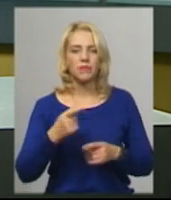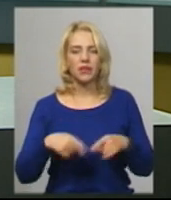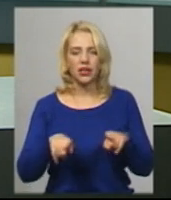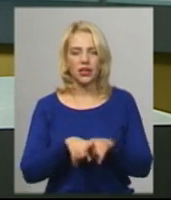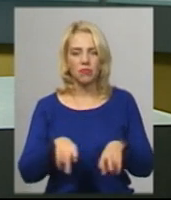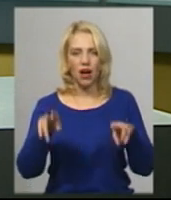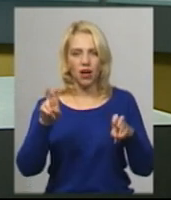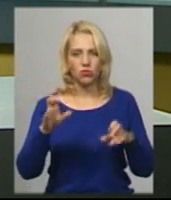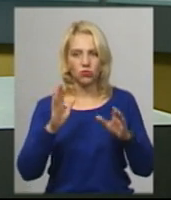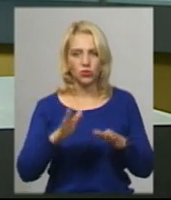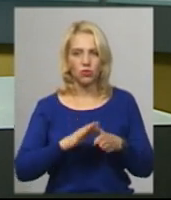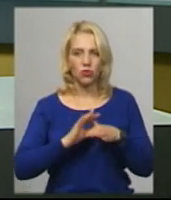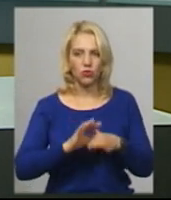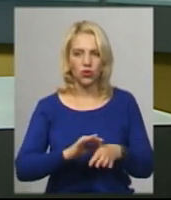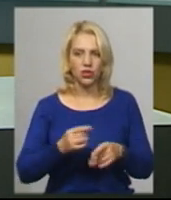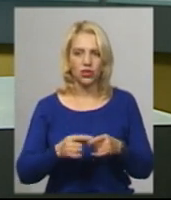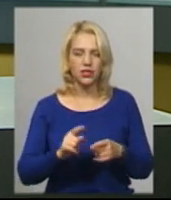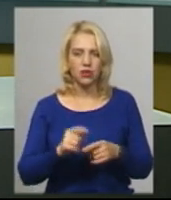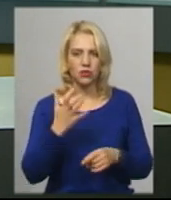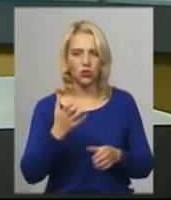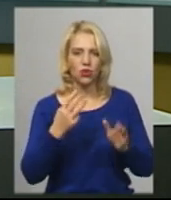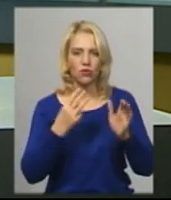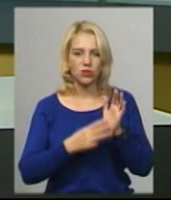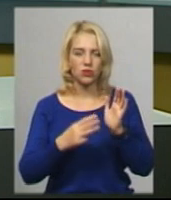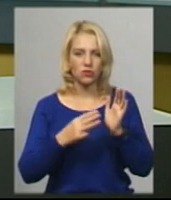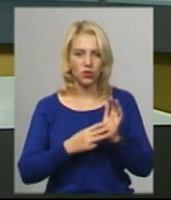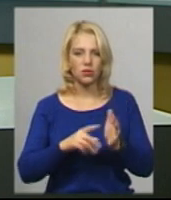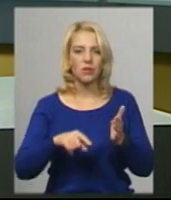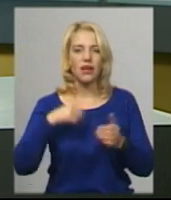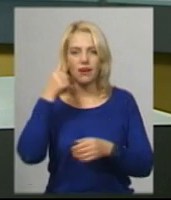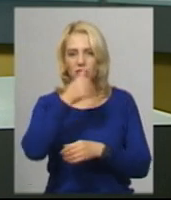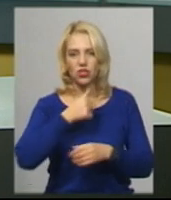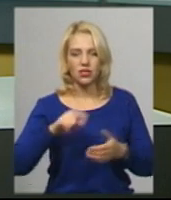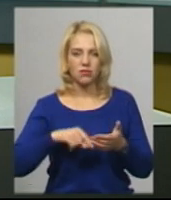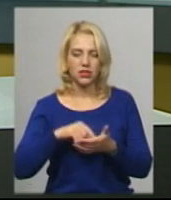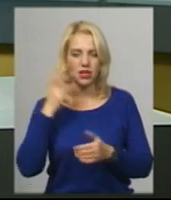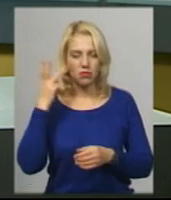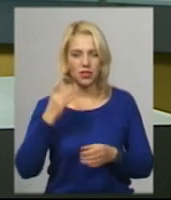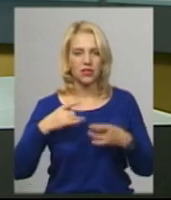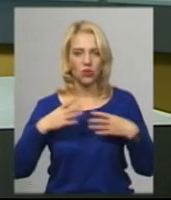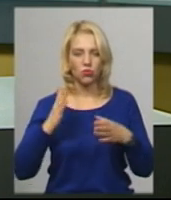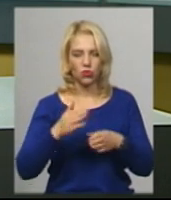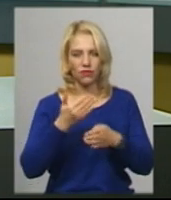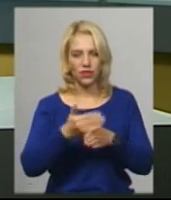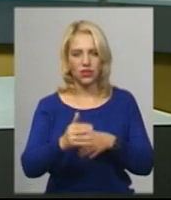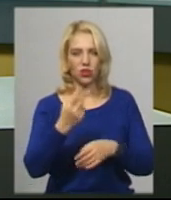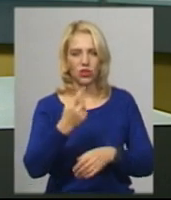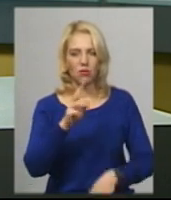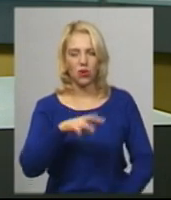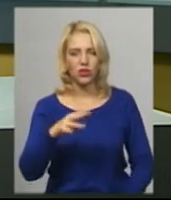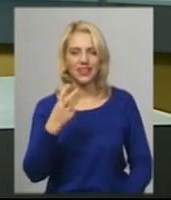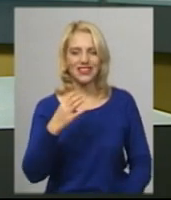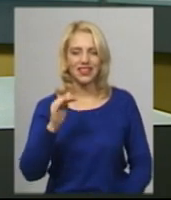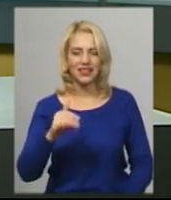відбудеться святкування 588-ї річниці Хмельницького. На святкування витратять 1 мільйон 300 тисяч гривень. Це на 400